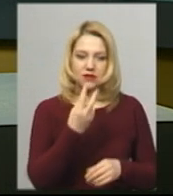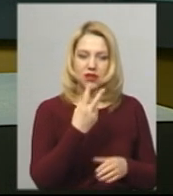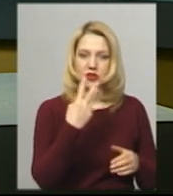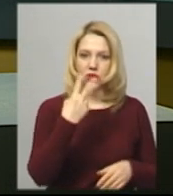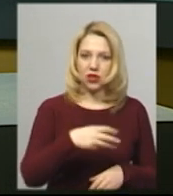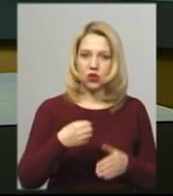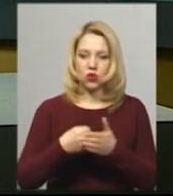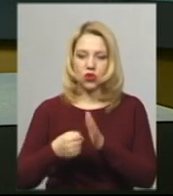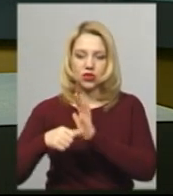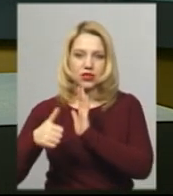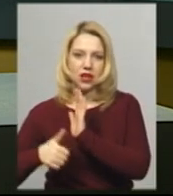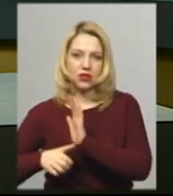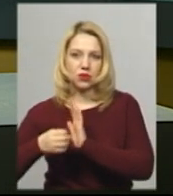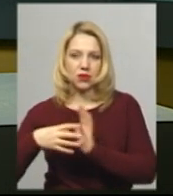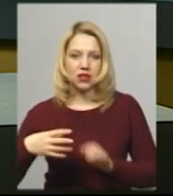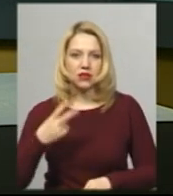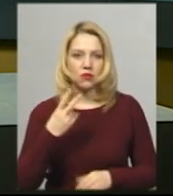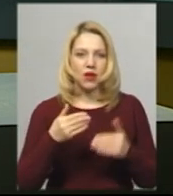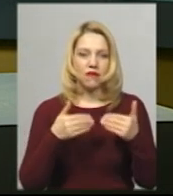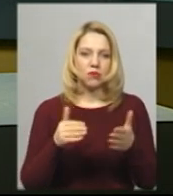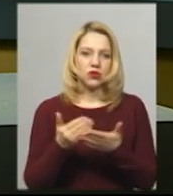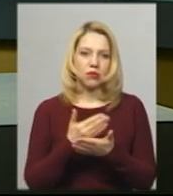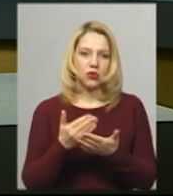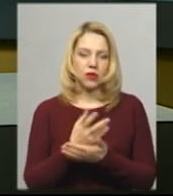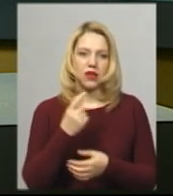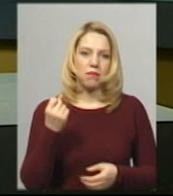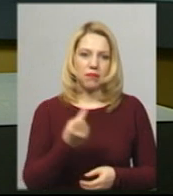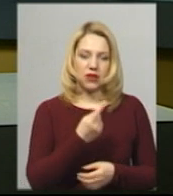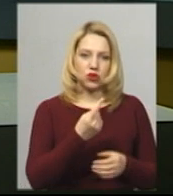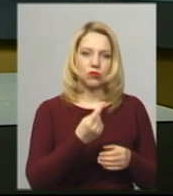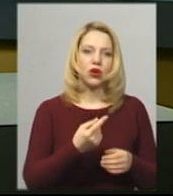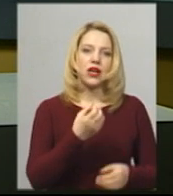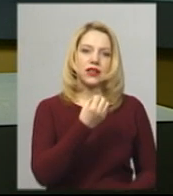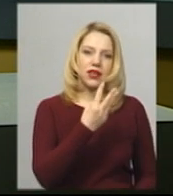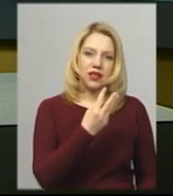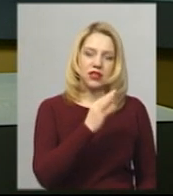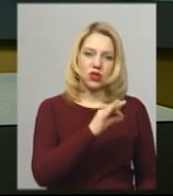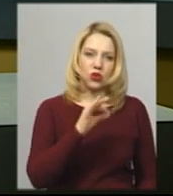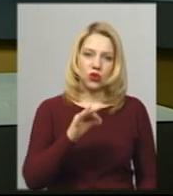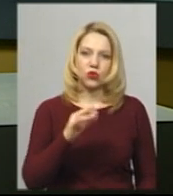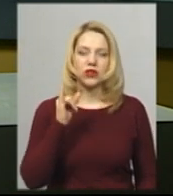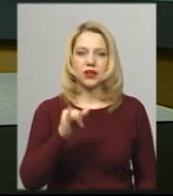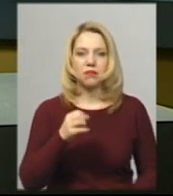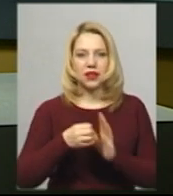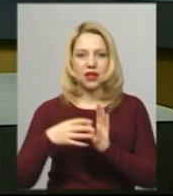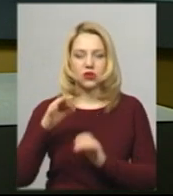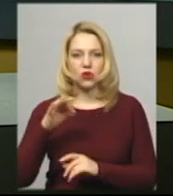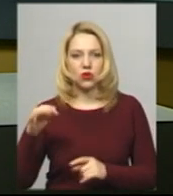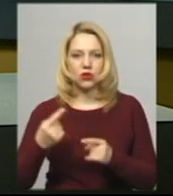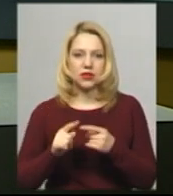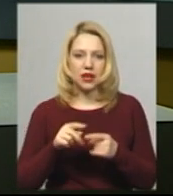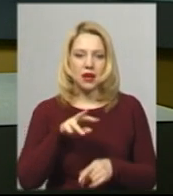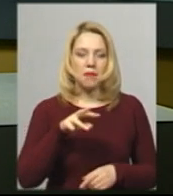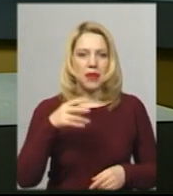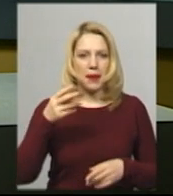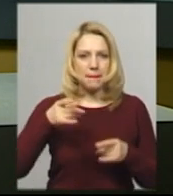16.15. З двома випусками новин на першому о 13.00 та о 15.00. Марафон транслюватиметься